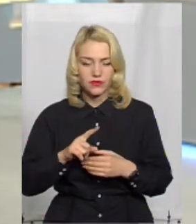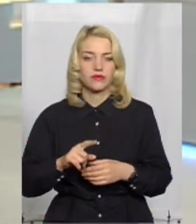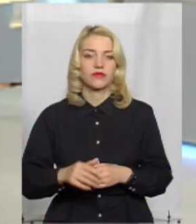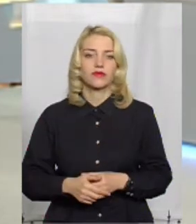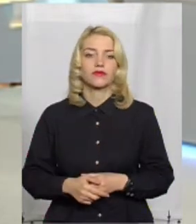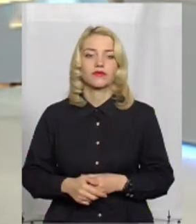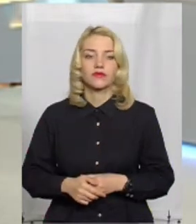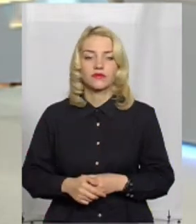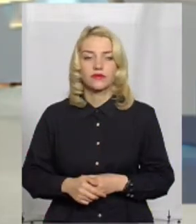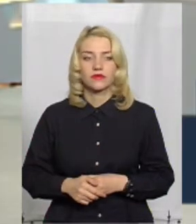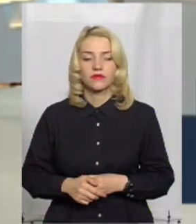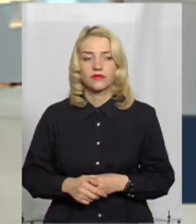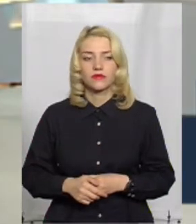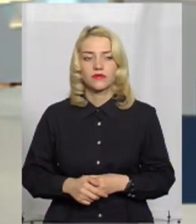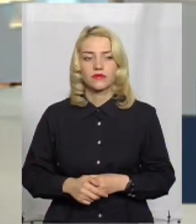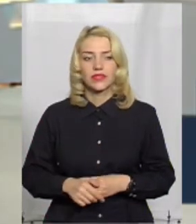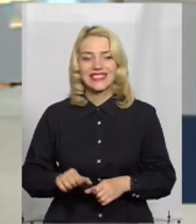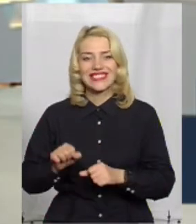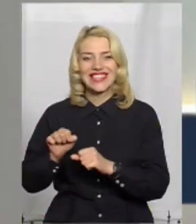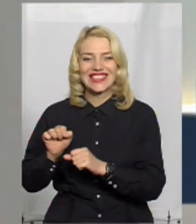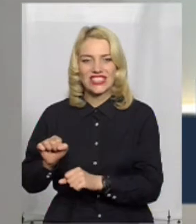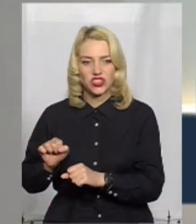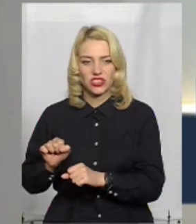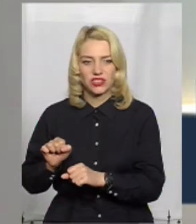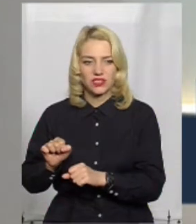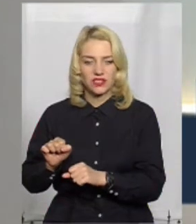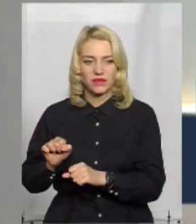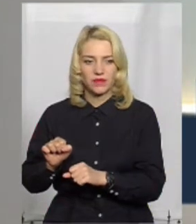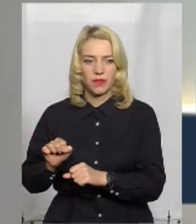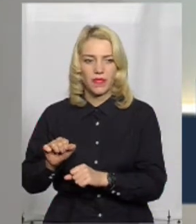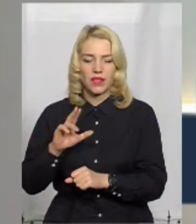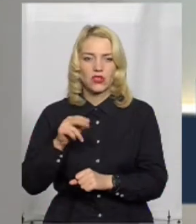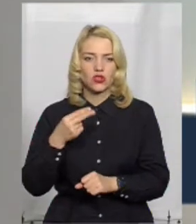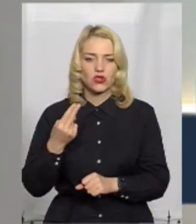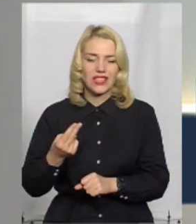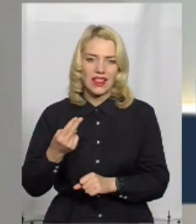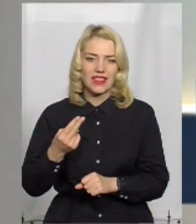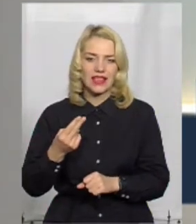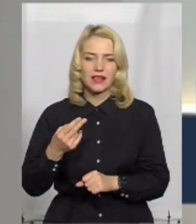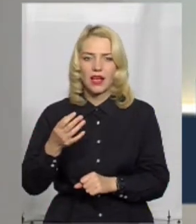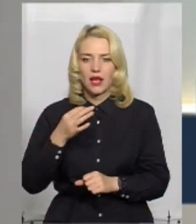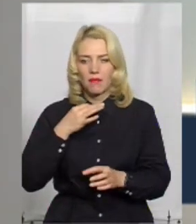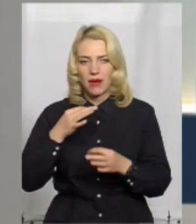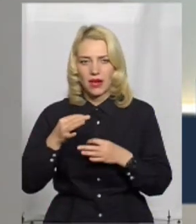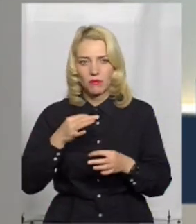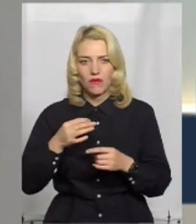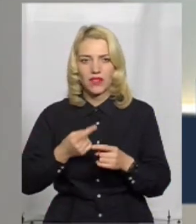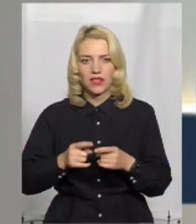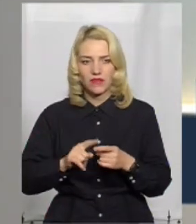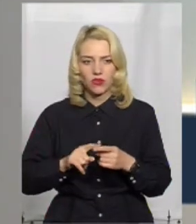захищеність соціальних перемовників, вони, напевно,